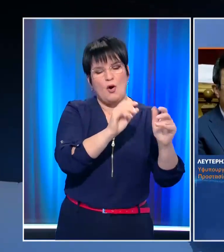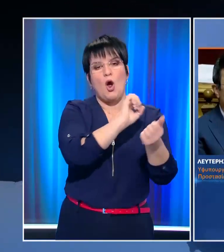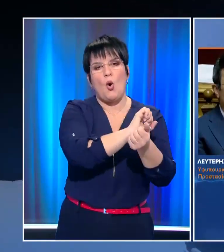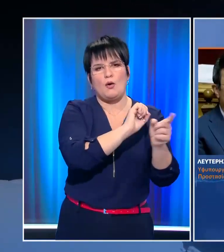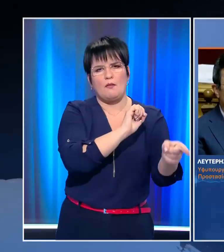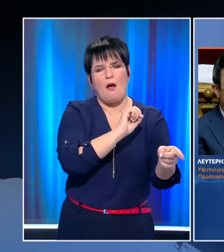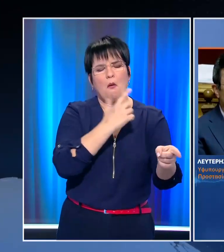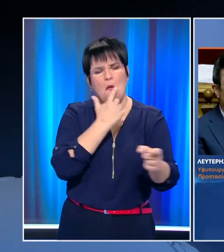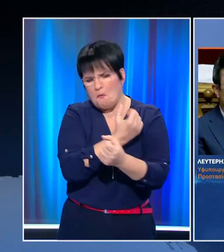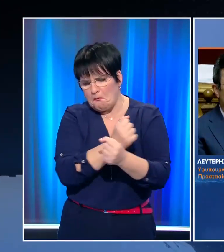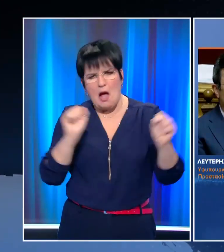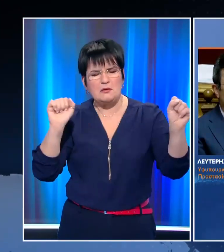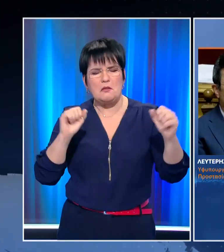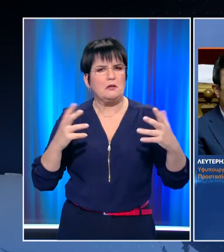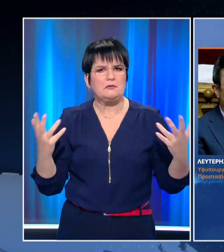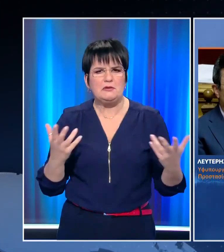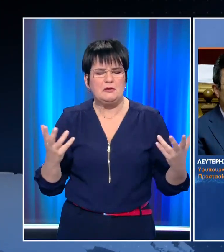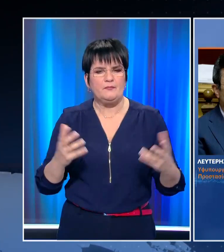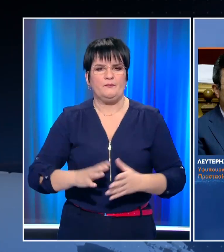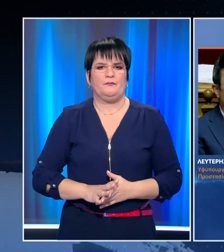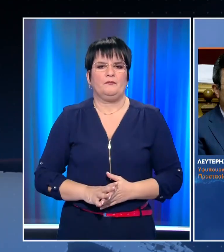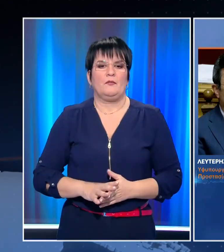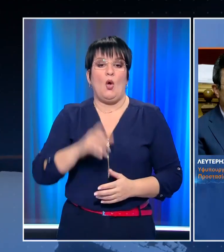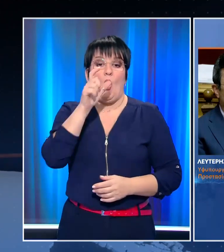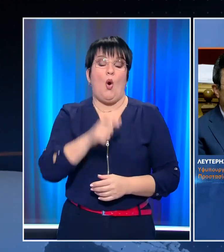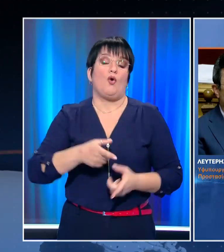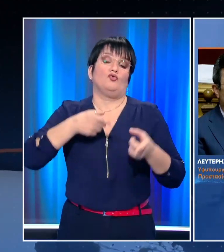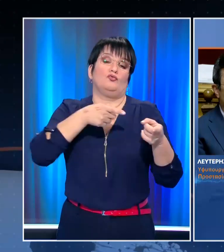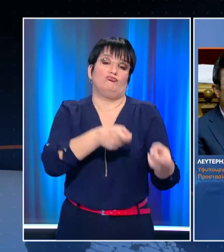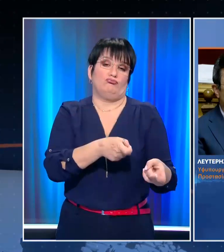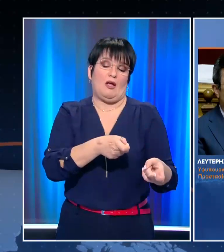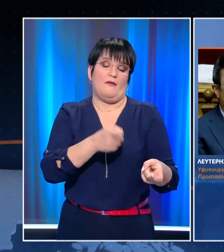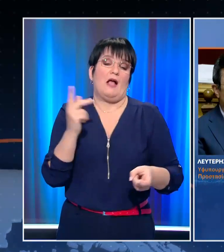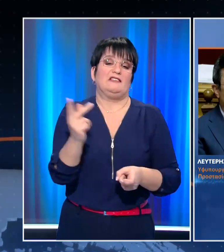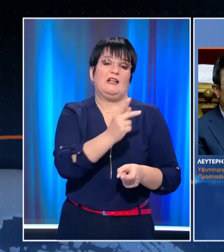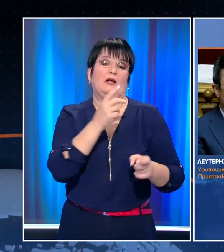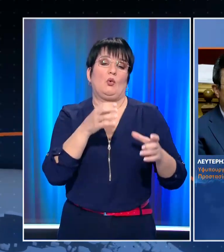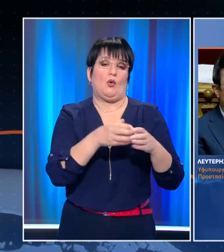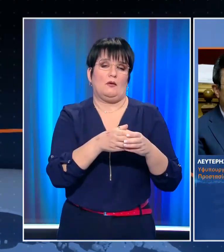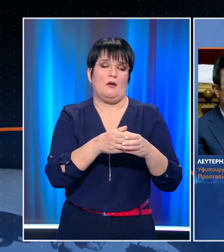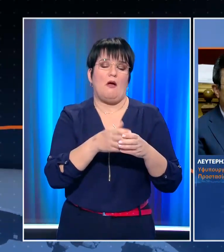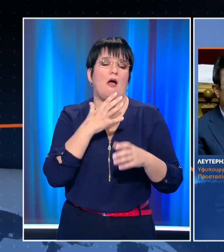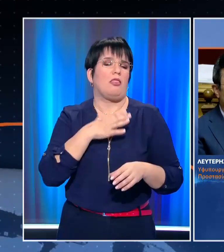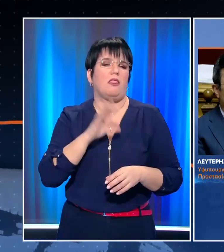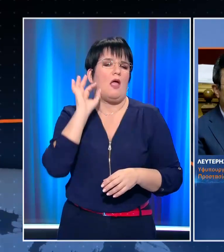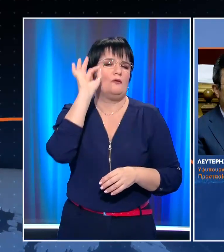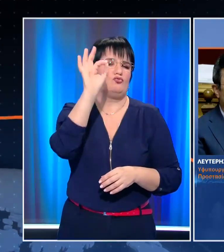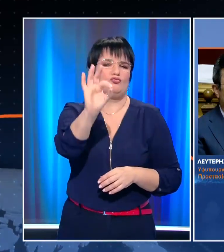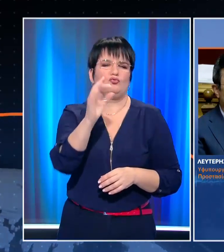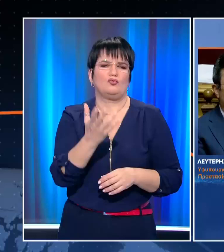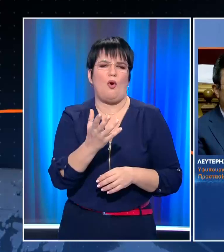το τελευταίο διάστημα επιχειρεί να εκβιάσει την πολιτεία προκειμένου να επιτύχει κατεξαίρεση